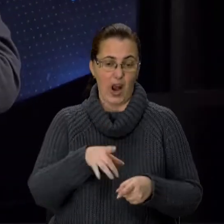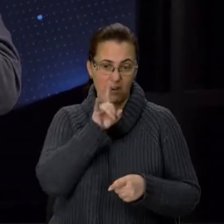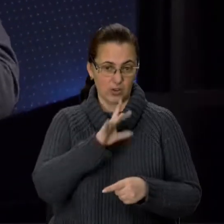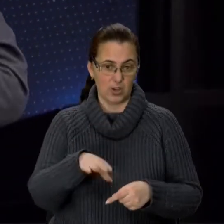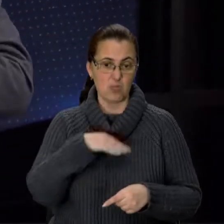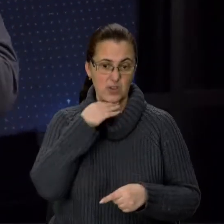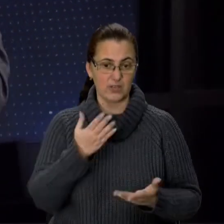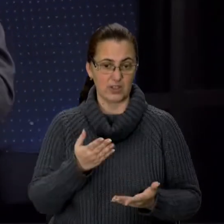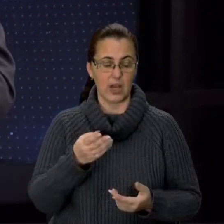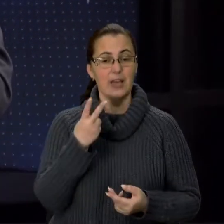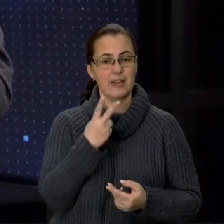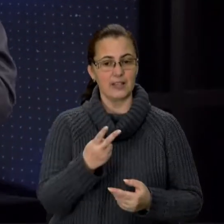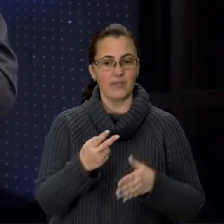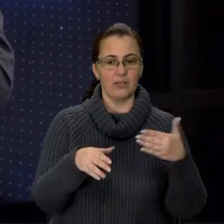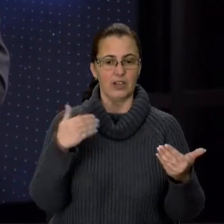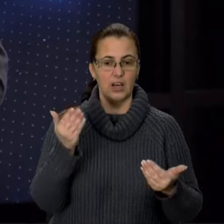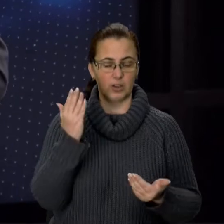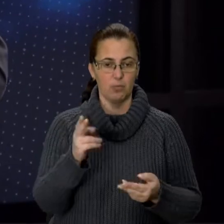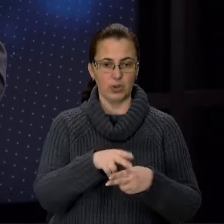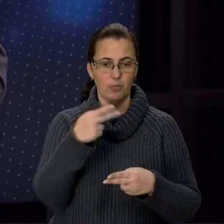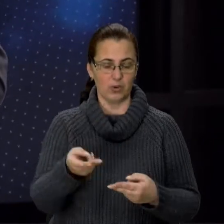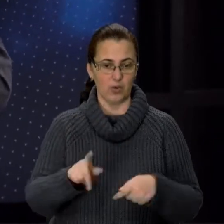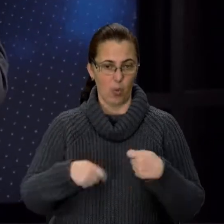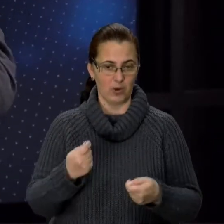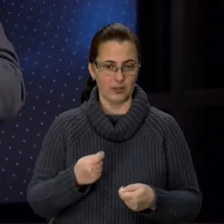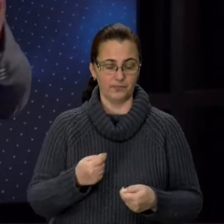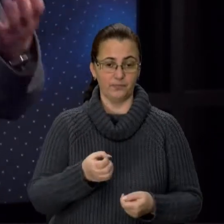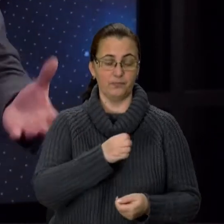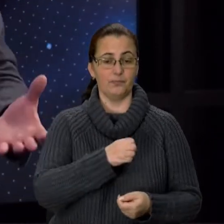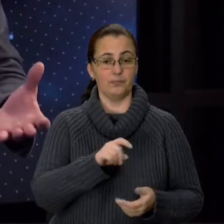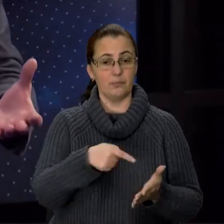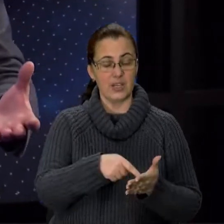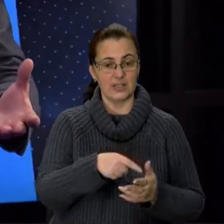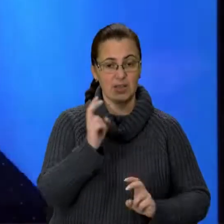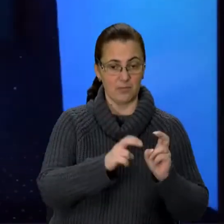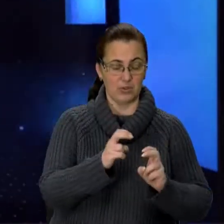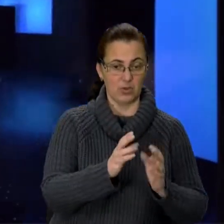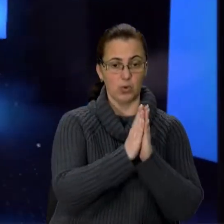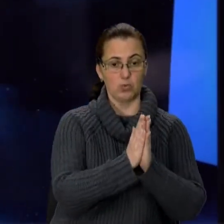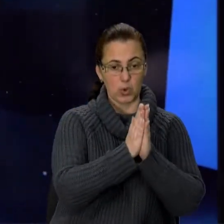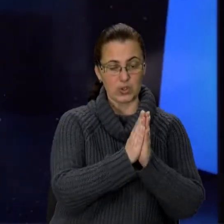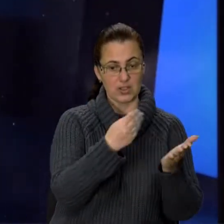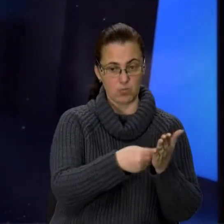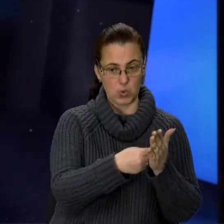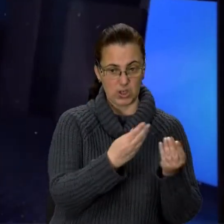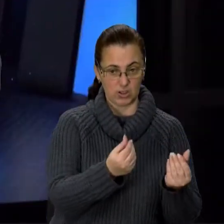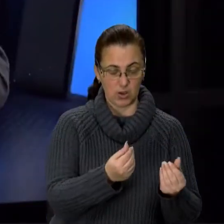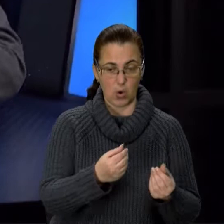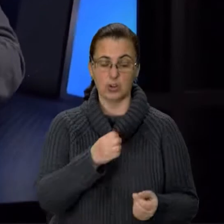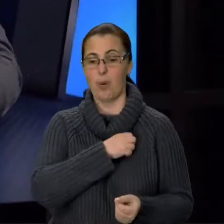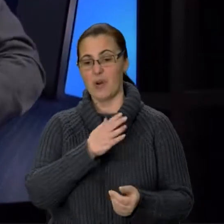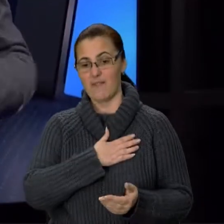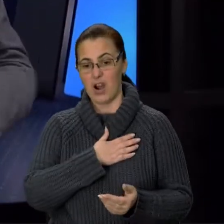І буде два методи, як покрити ці збитки. Метод комунальних перевізників – це знову просити дотації, бюджетні кошти, метод